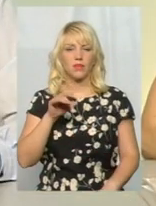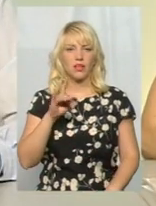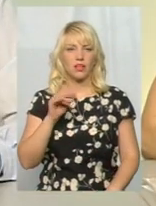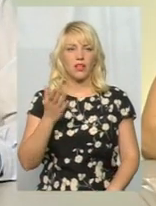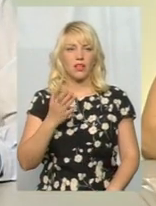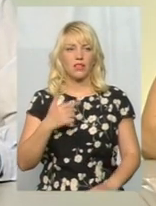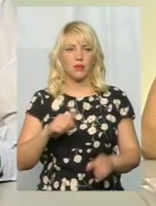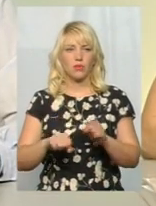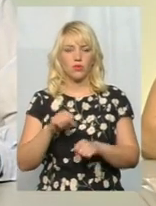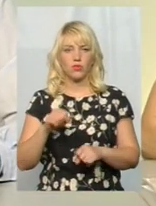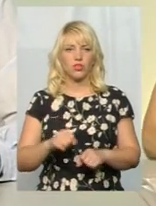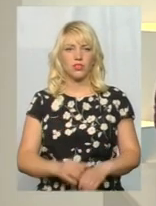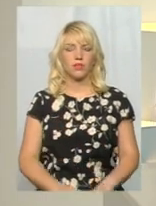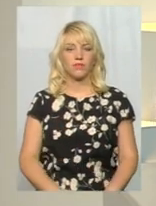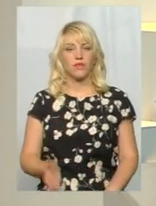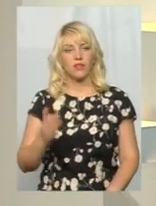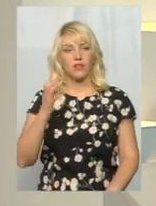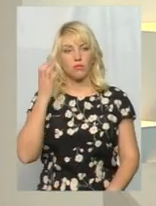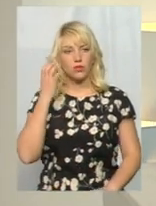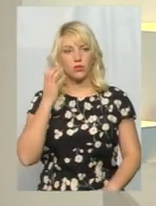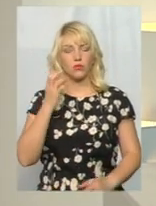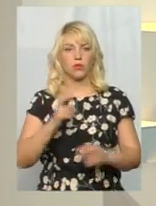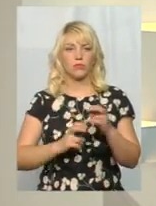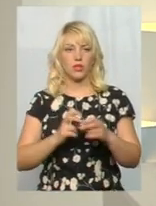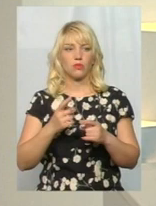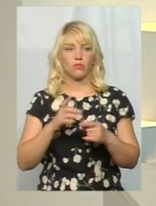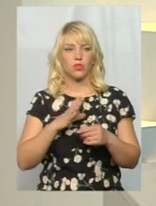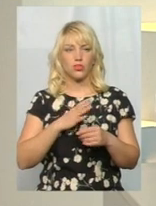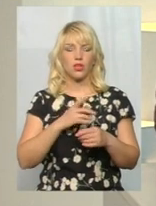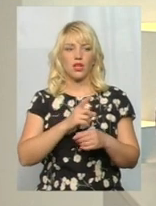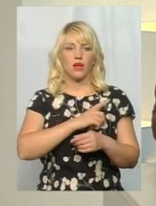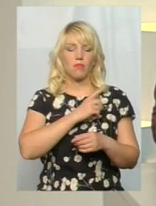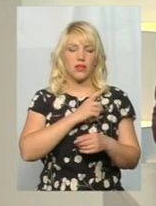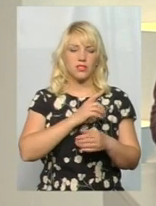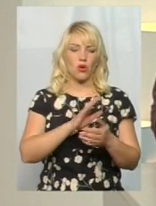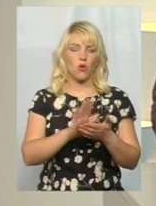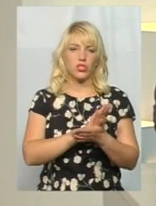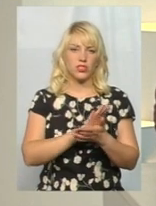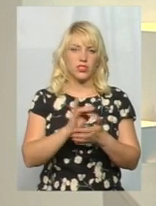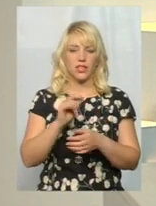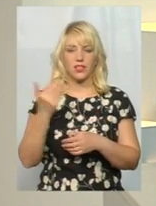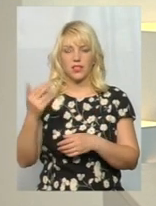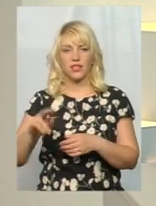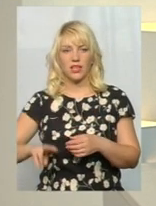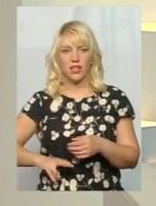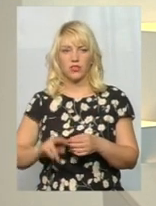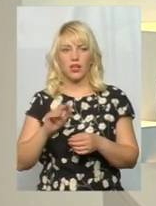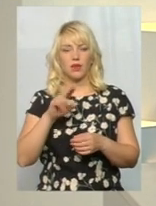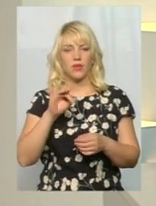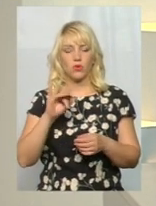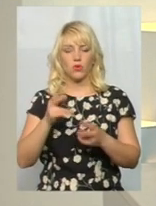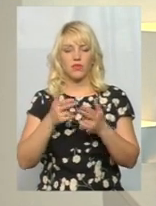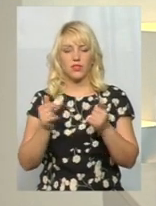порушення ми радили. А давайте ми спочатку його послухаємо, тому що тоді одразу нагодилися і майстер очисних, і за ним директор. І Микола Петрук визнає, що